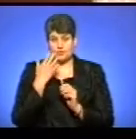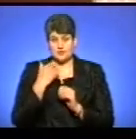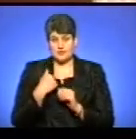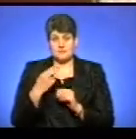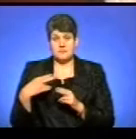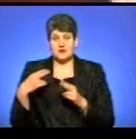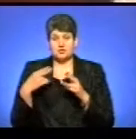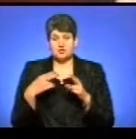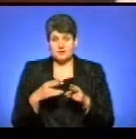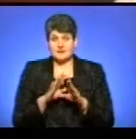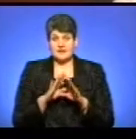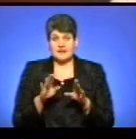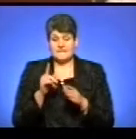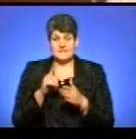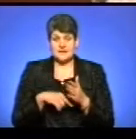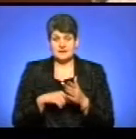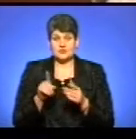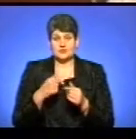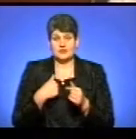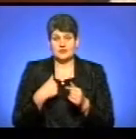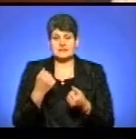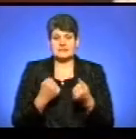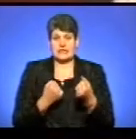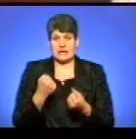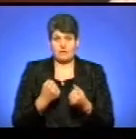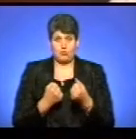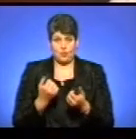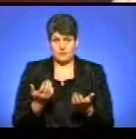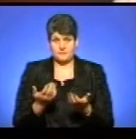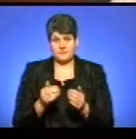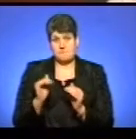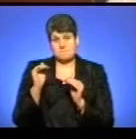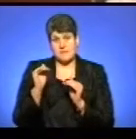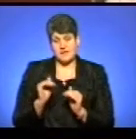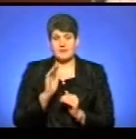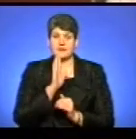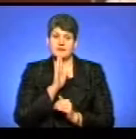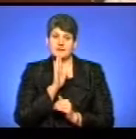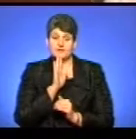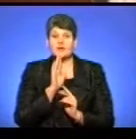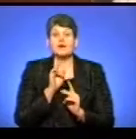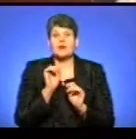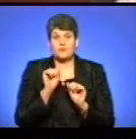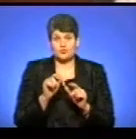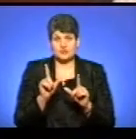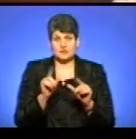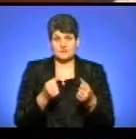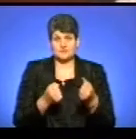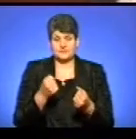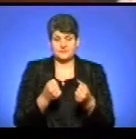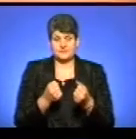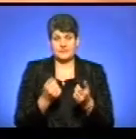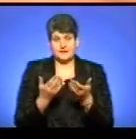навіть не вірили, що я за кермом, тому що така маленька дівчинка, як вона може їхати за рулем. Але